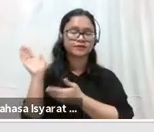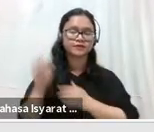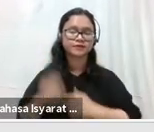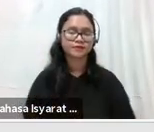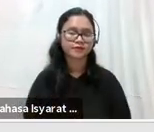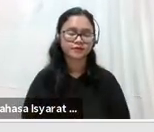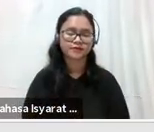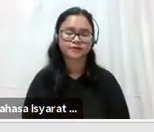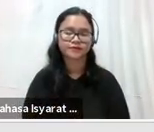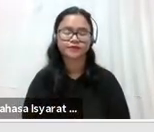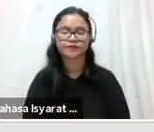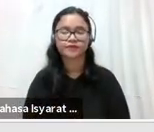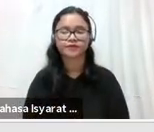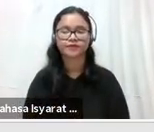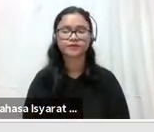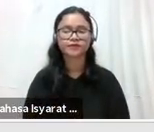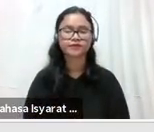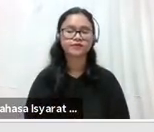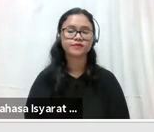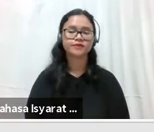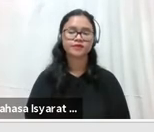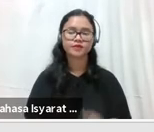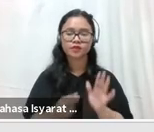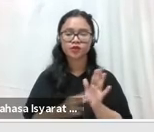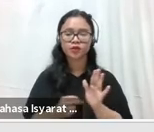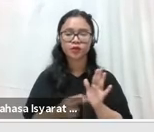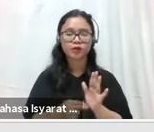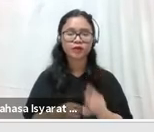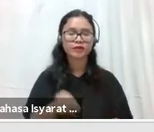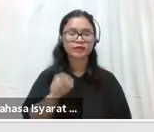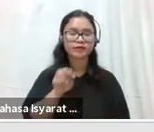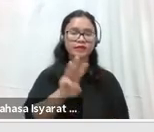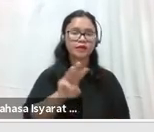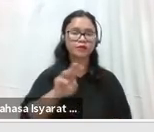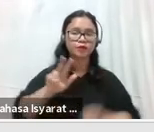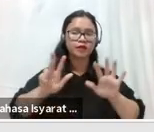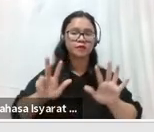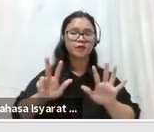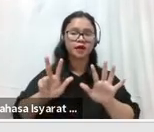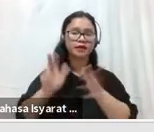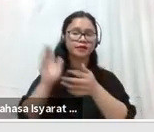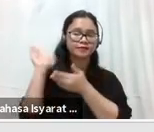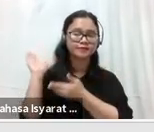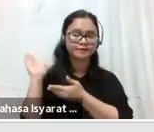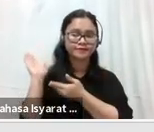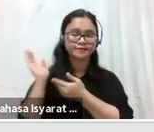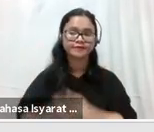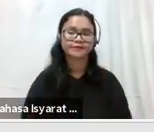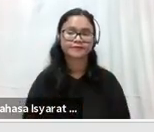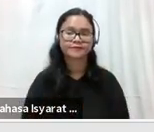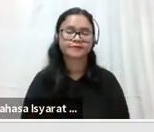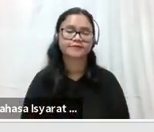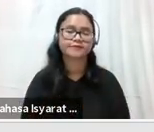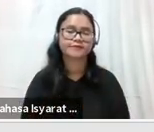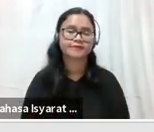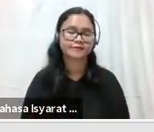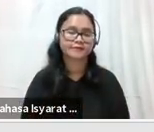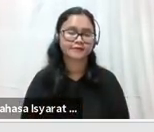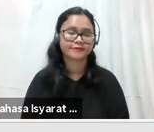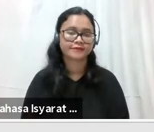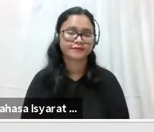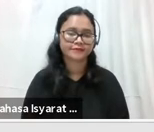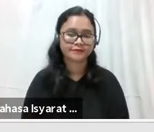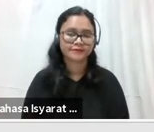Abdiah dalam kurung Individu. 38, Fatimah Asri Mutmainah dalam kurung